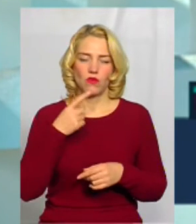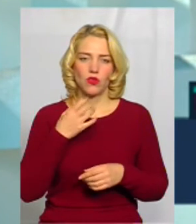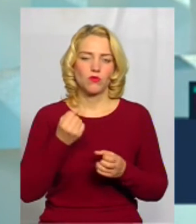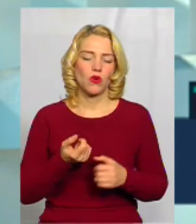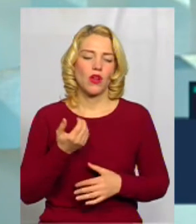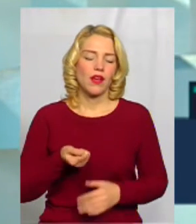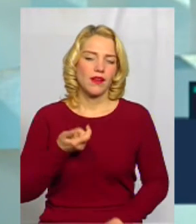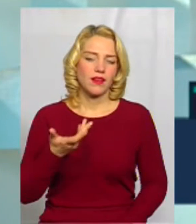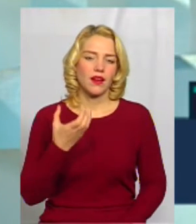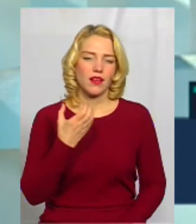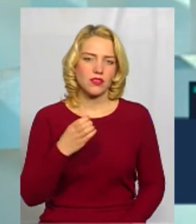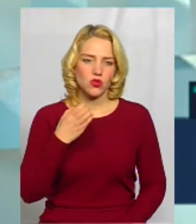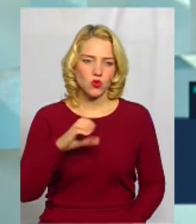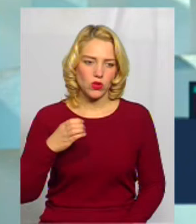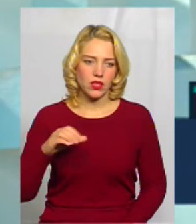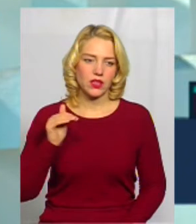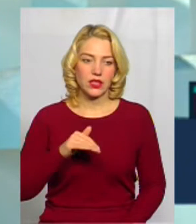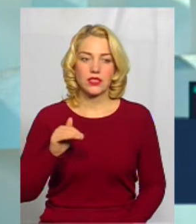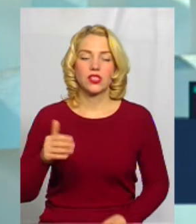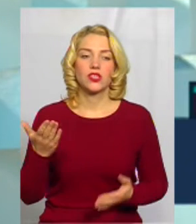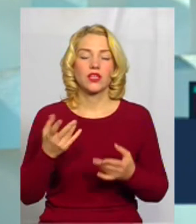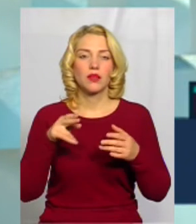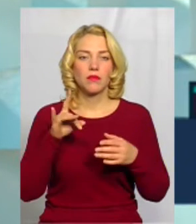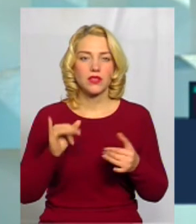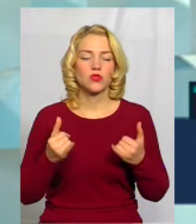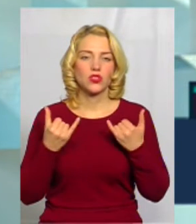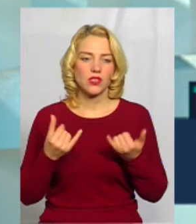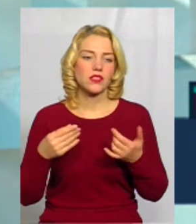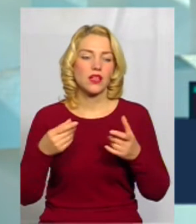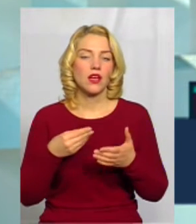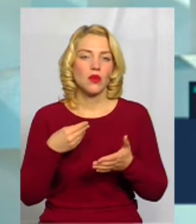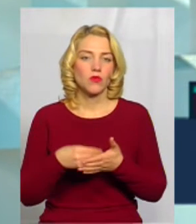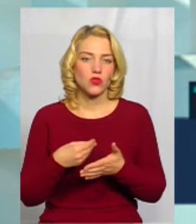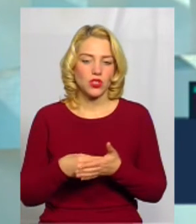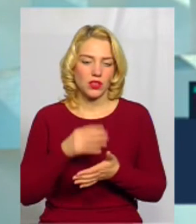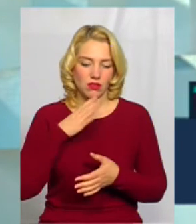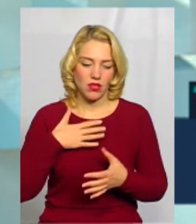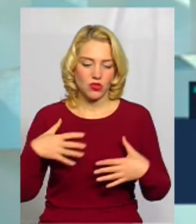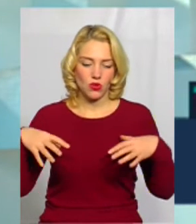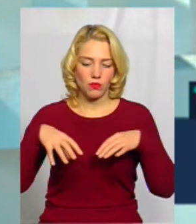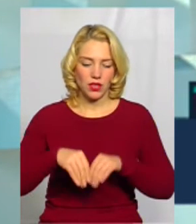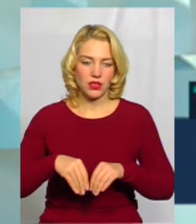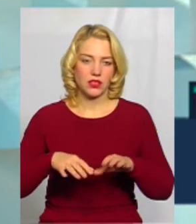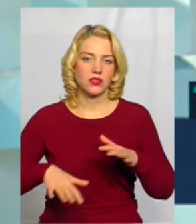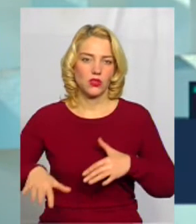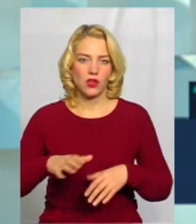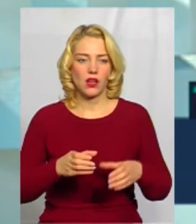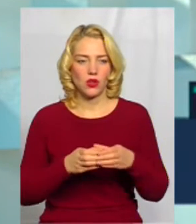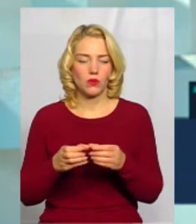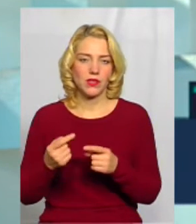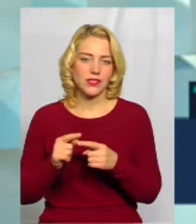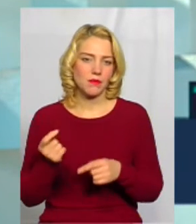сот тисяч, які при сучасних бюджетах наших об'єднаних територіальних громад – це дійсно дуже мізерна сума. Ну, а